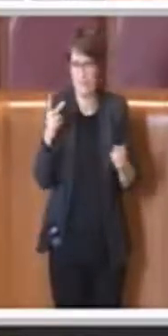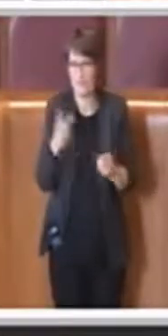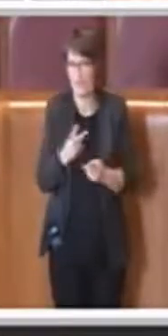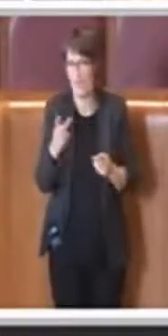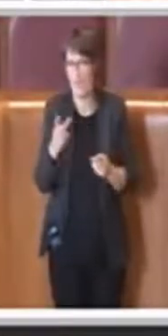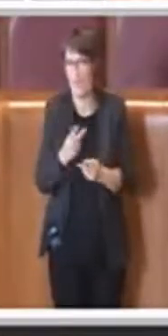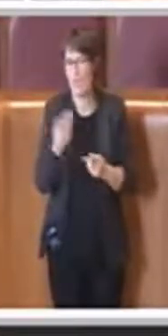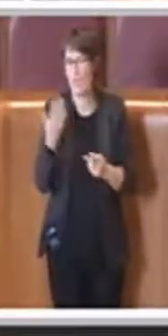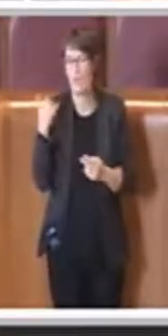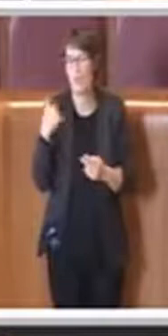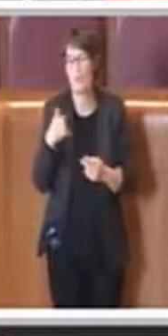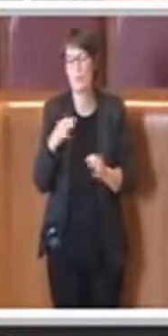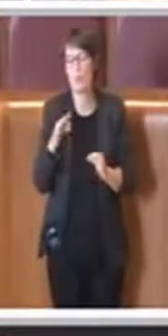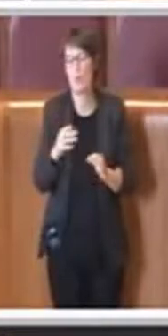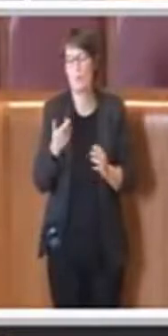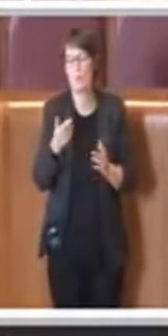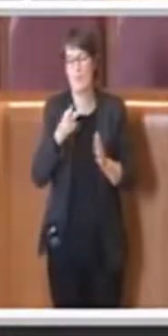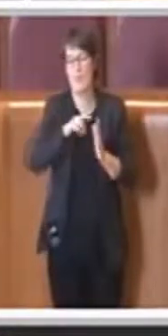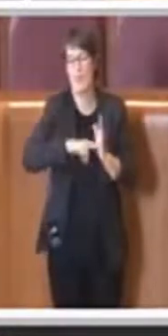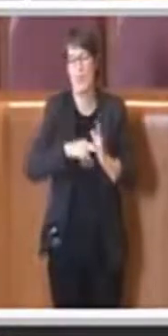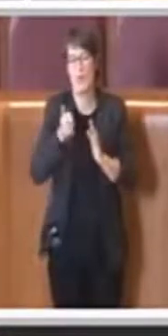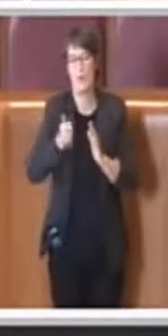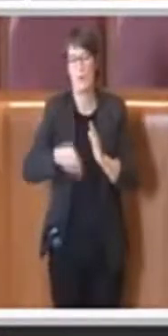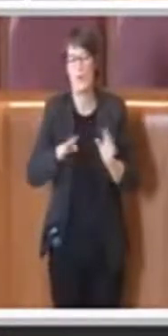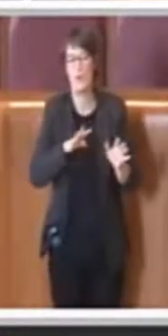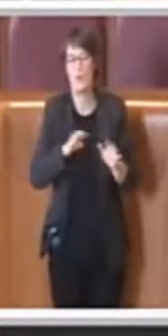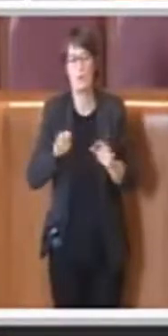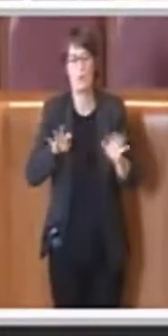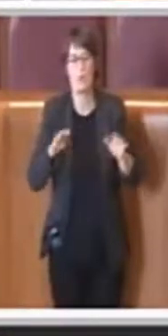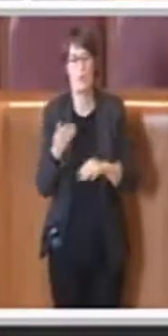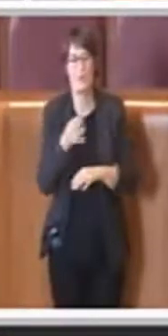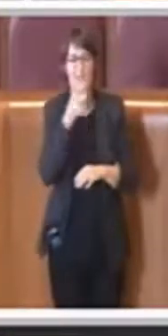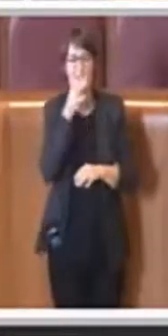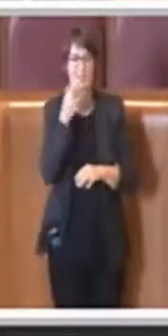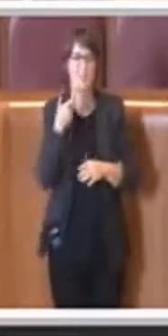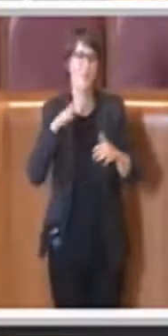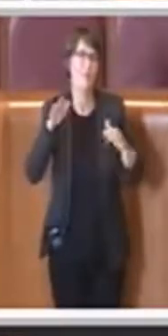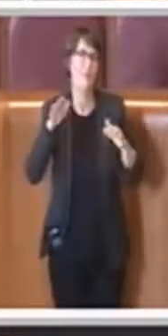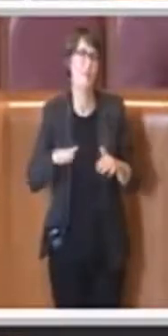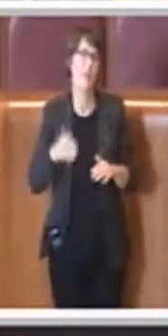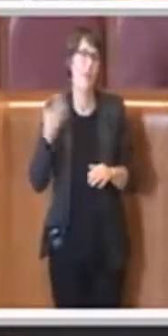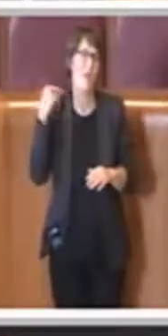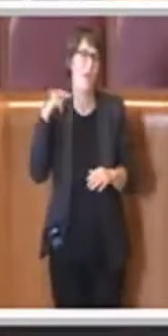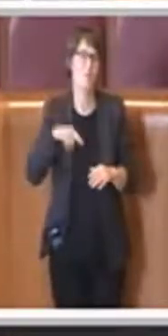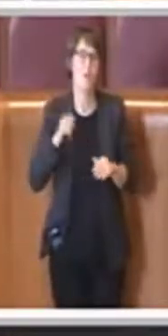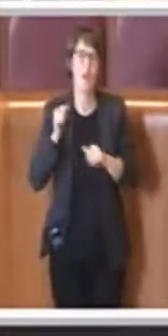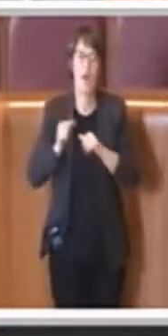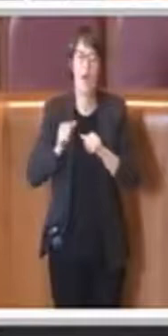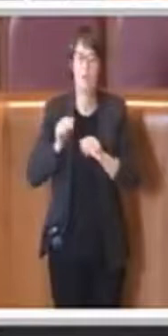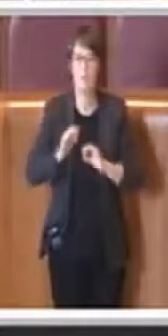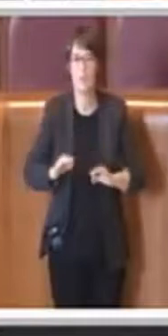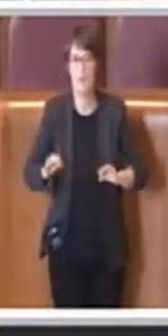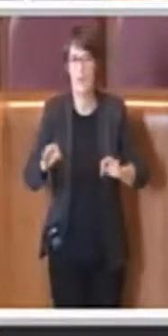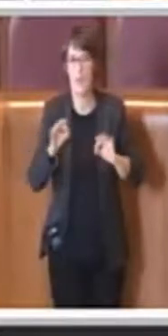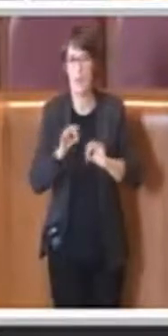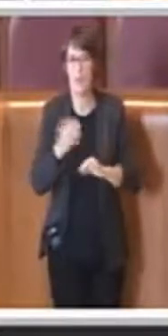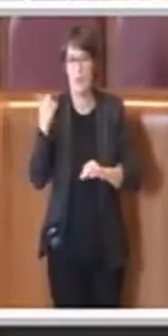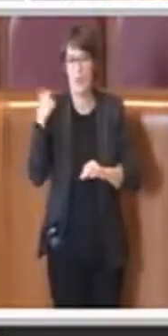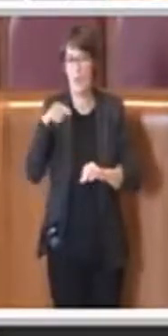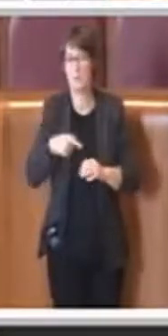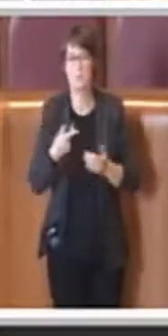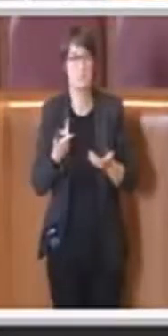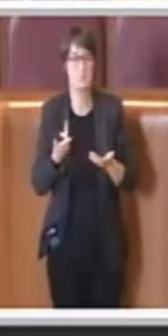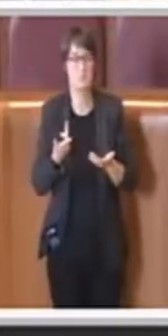1994 lo statuto alcuni istituti come la partecipazione demoralica elettronica non erano previsti e